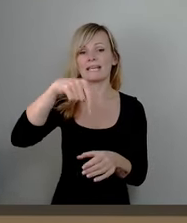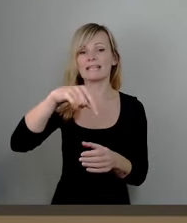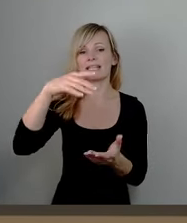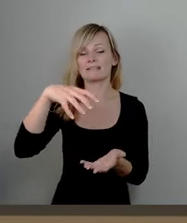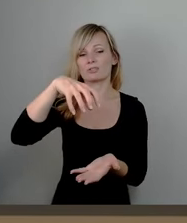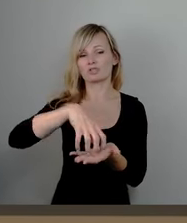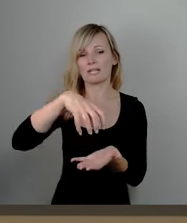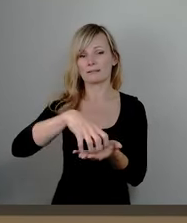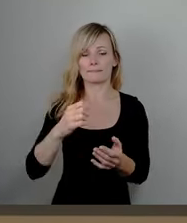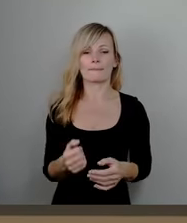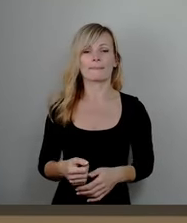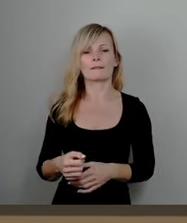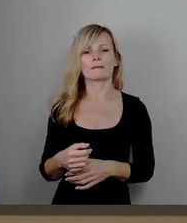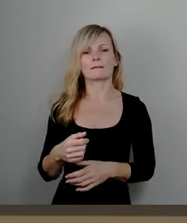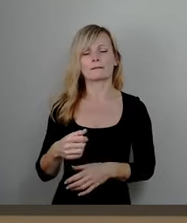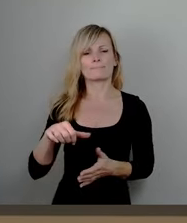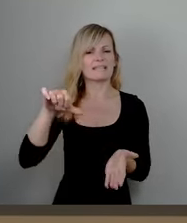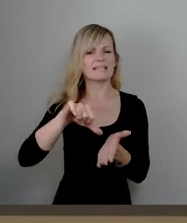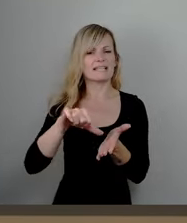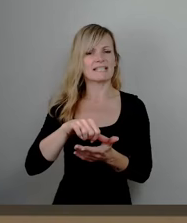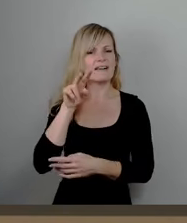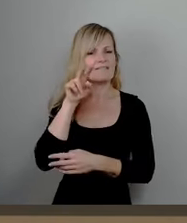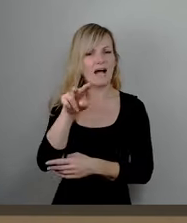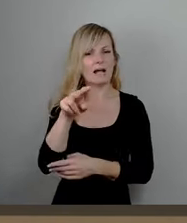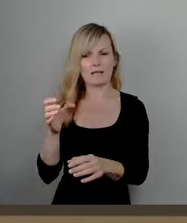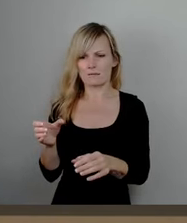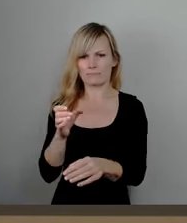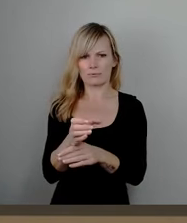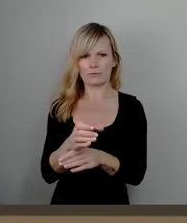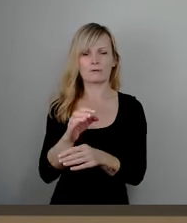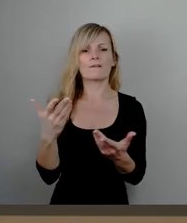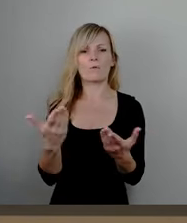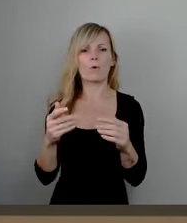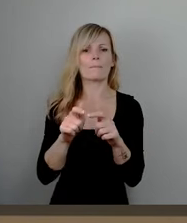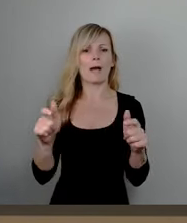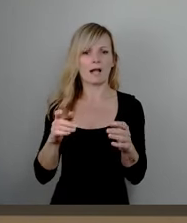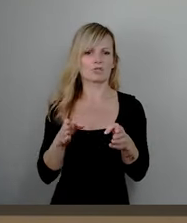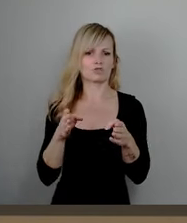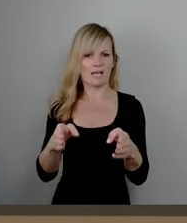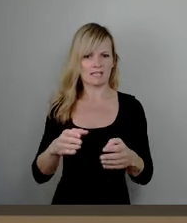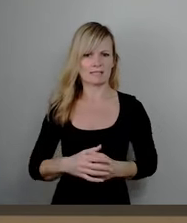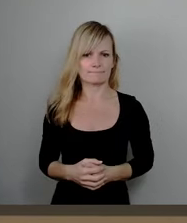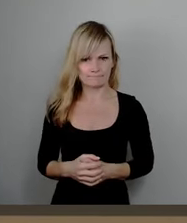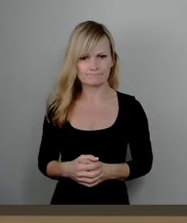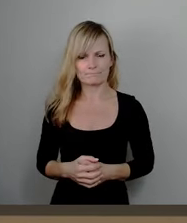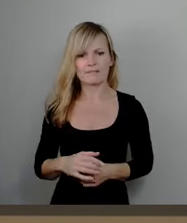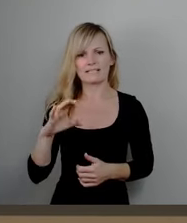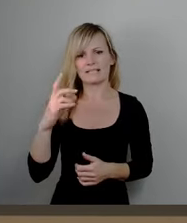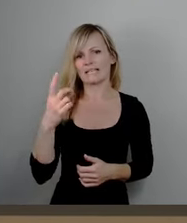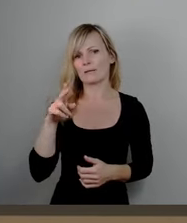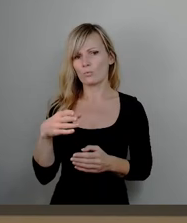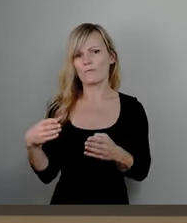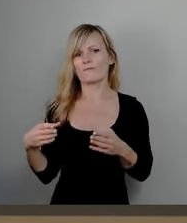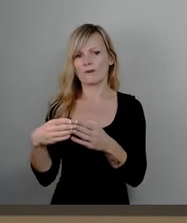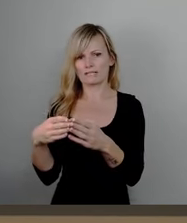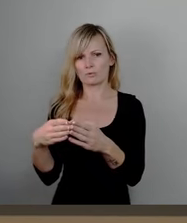Straße ist der Titel. Dieser Antrag ist eingereicht von der CDU-Fraktion, die jetzt